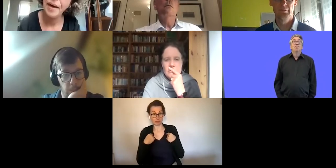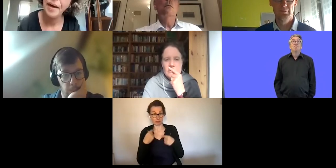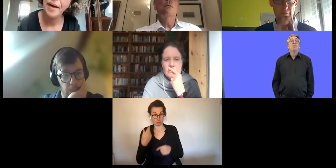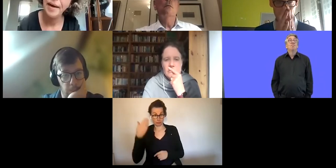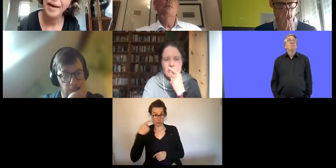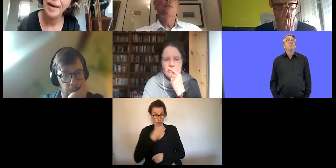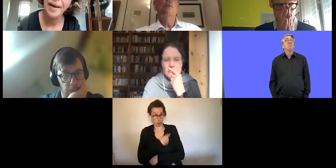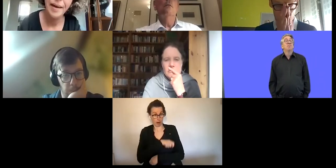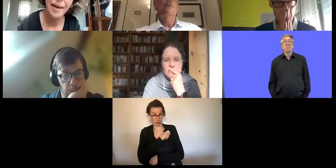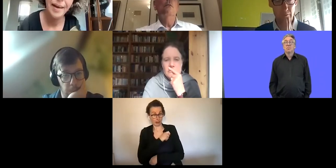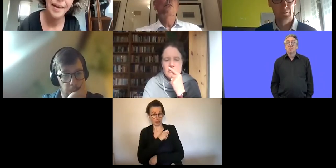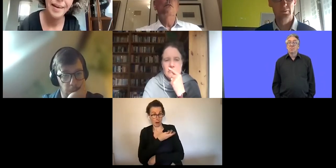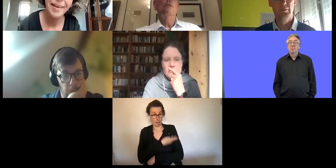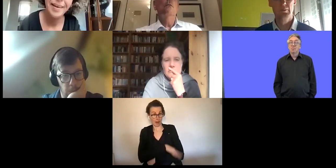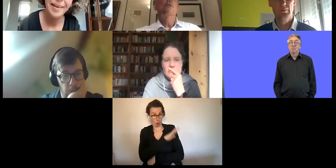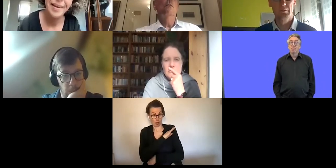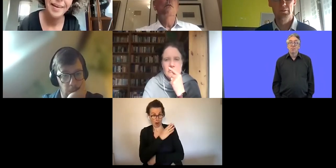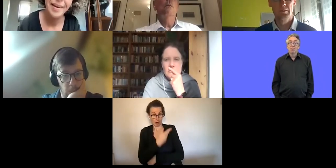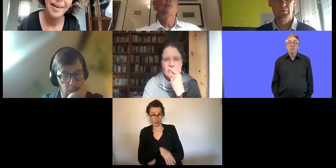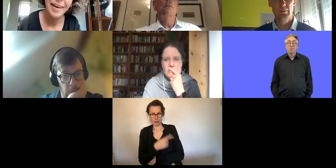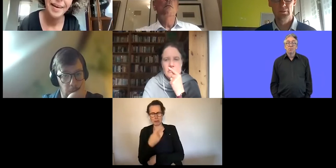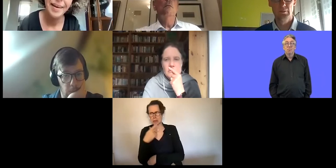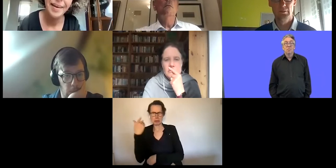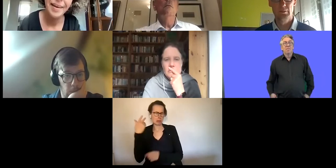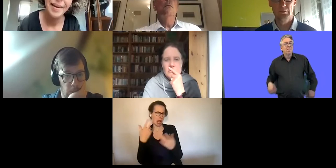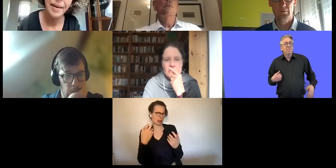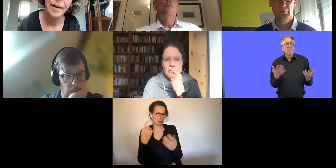Mallorca war in den 80er Jahren,